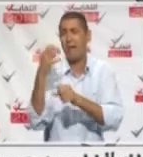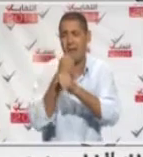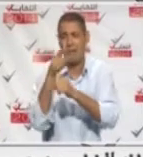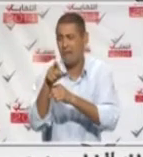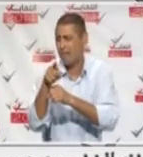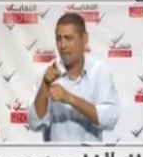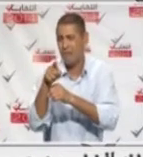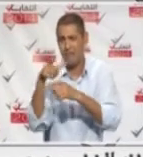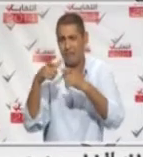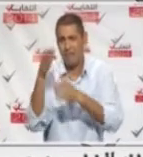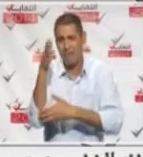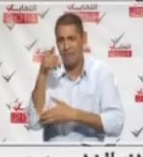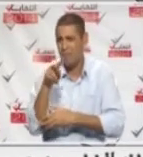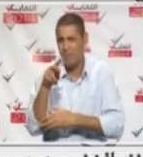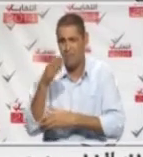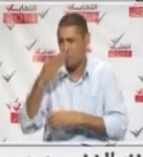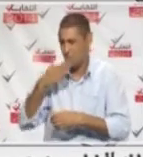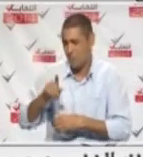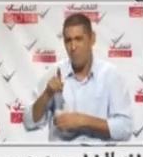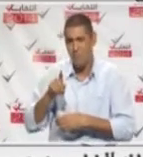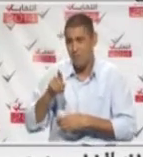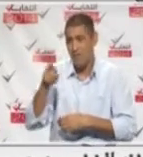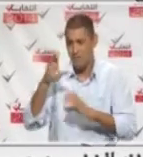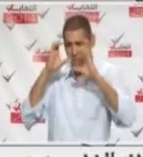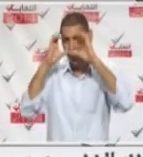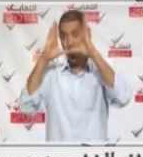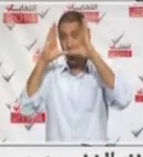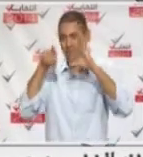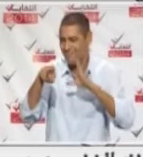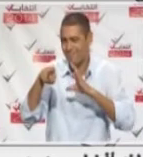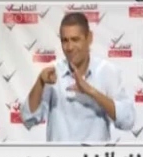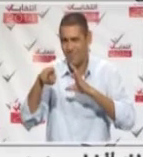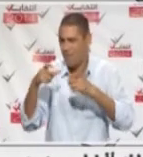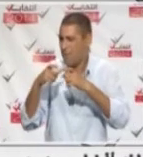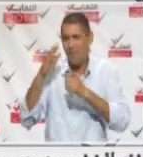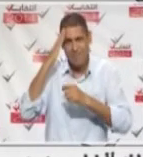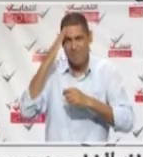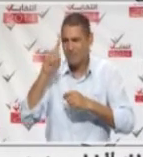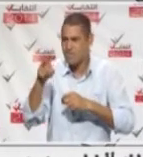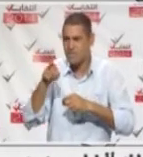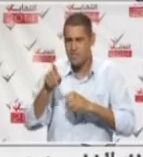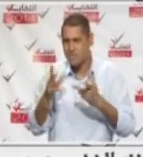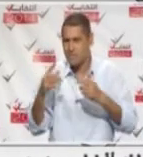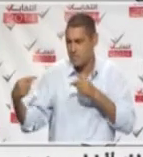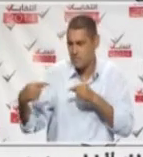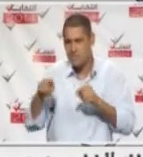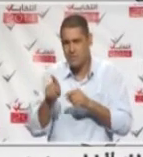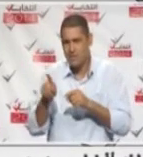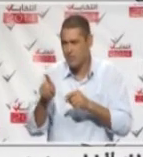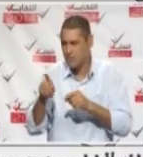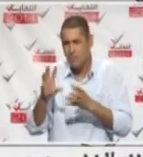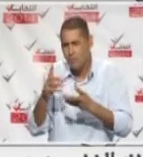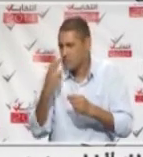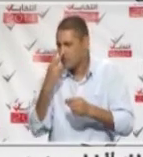لبلادها ذاية المهمة تفيقوا هذا ايش طالبكم تفيقوا وتعرفوا عضوكم الرئيسي تفيقوا شكونوا شكونوا يحتم الشعب متاعنا